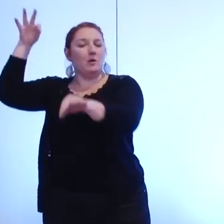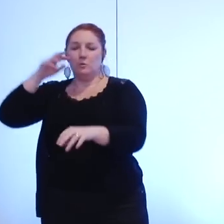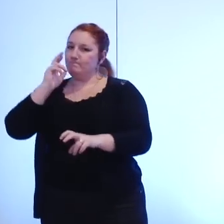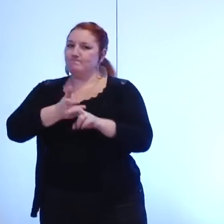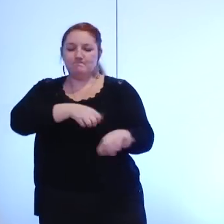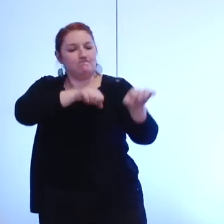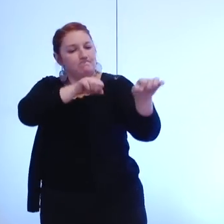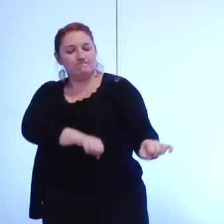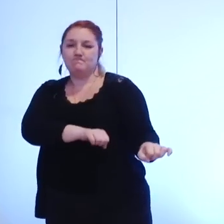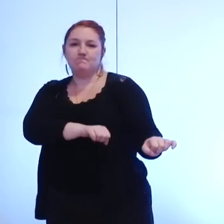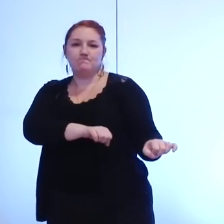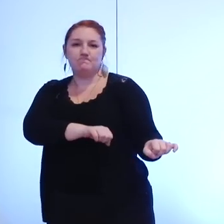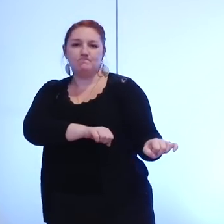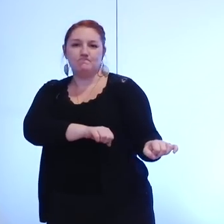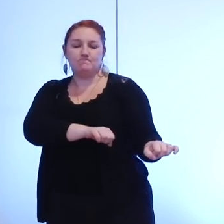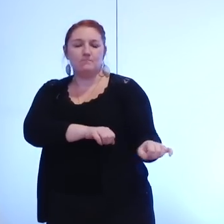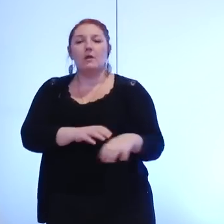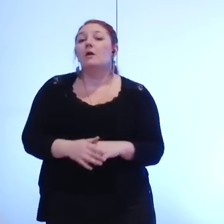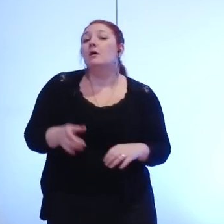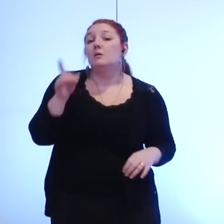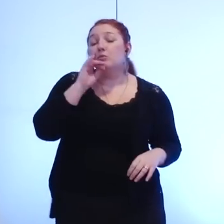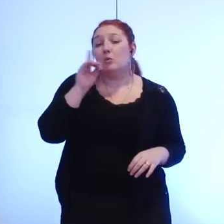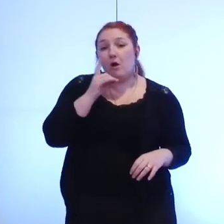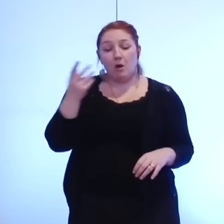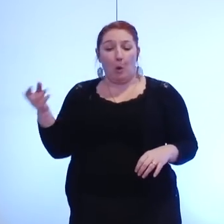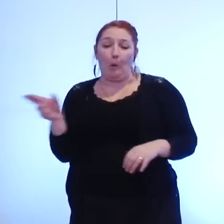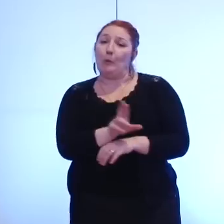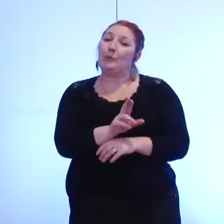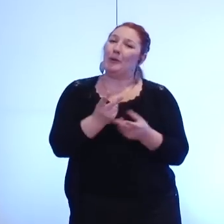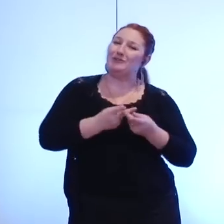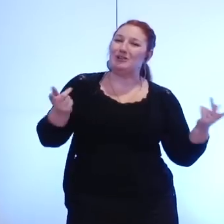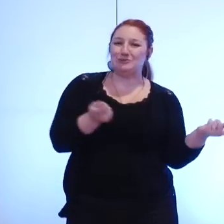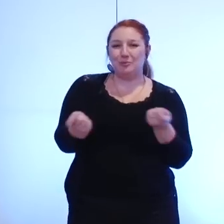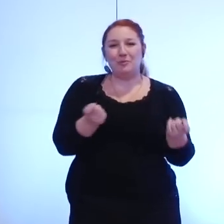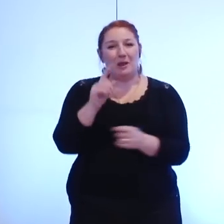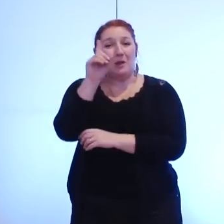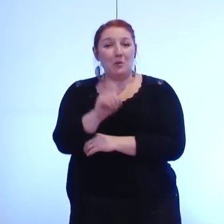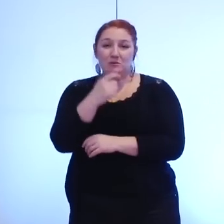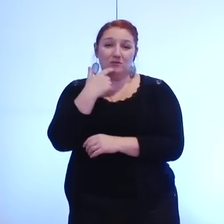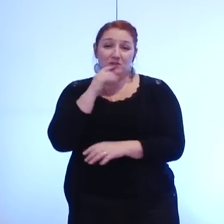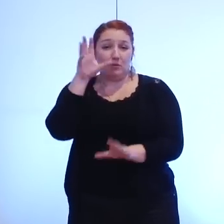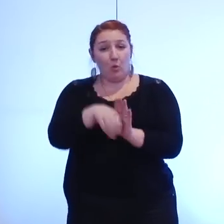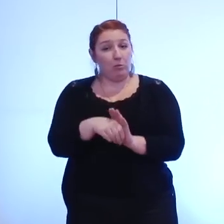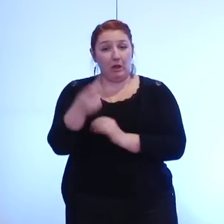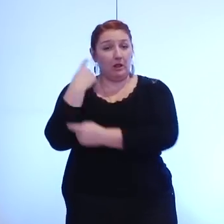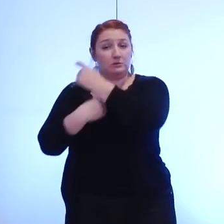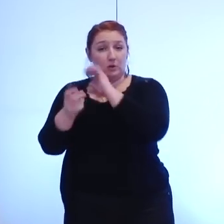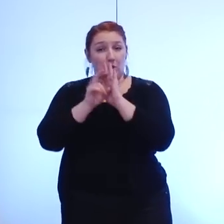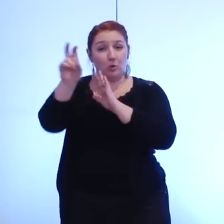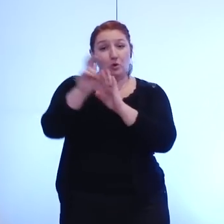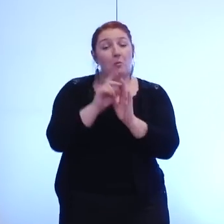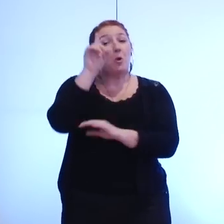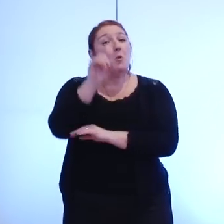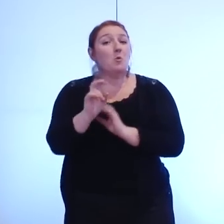lors du passage en métropole car le retour en gestion publique de l'eau fait maintenant partie intégrante de l'histoire de Grenoble l'eau de Grenoble pure et non